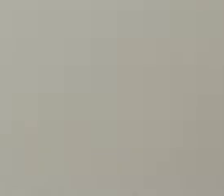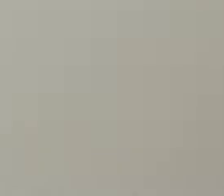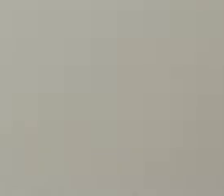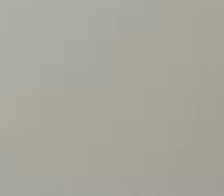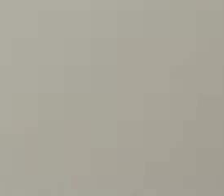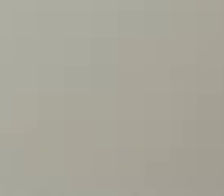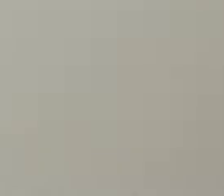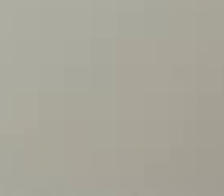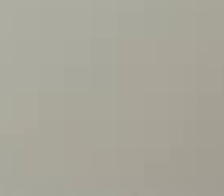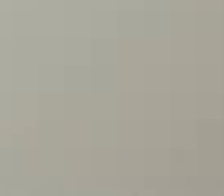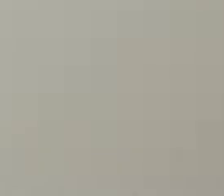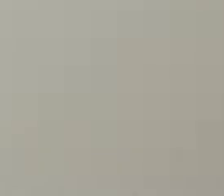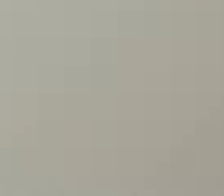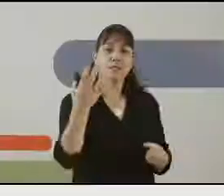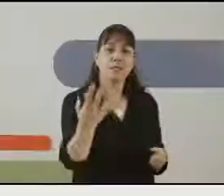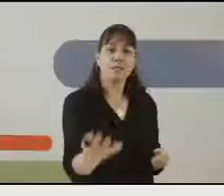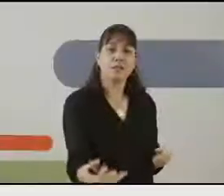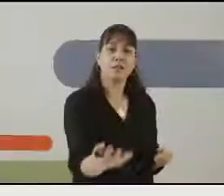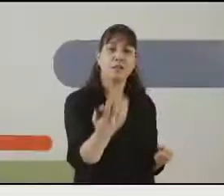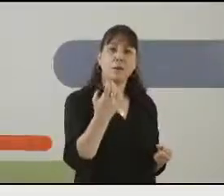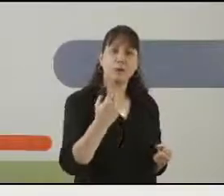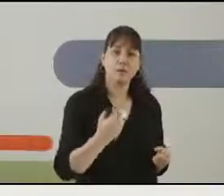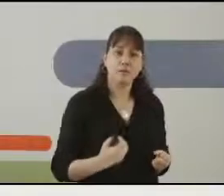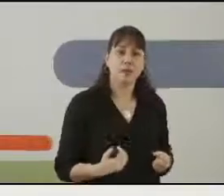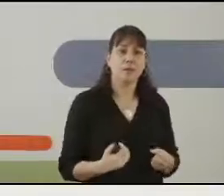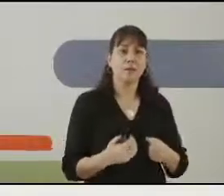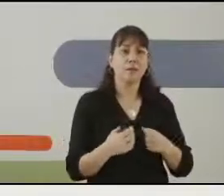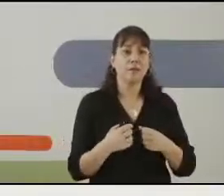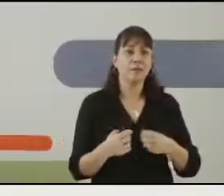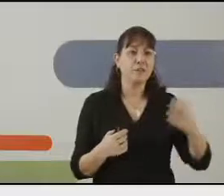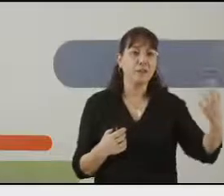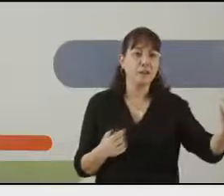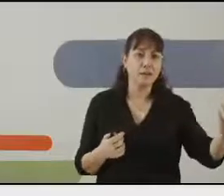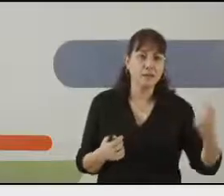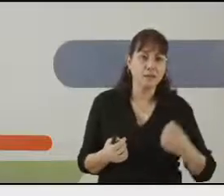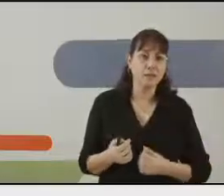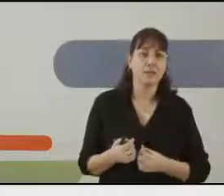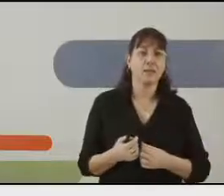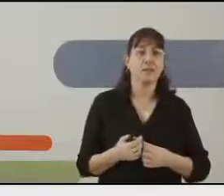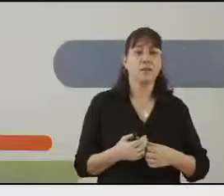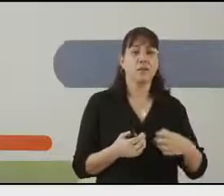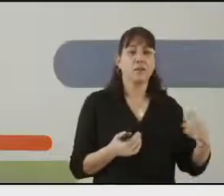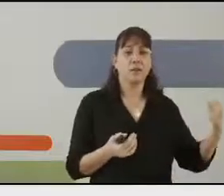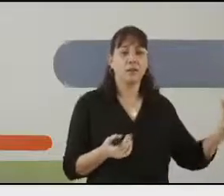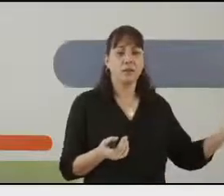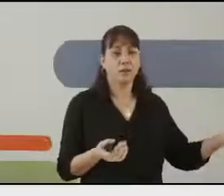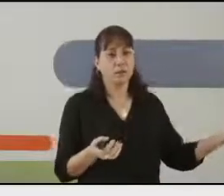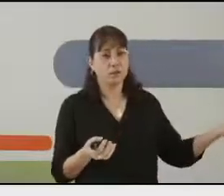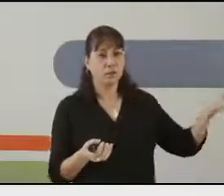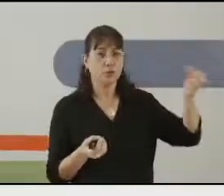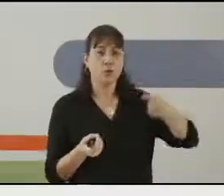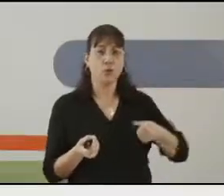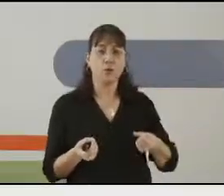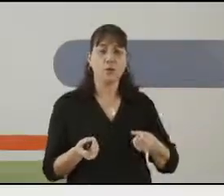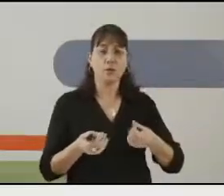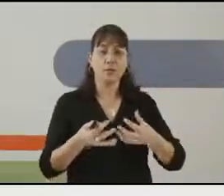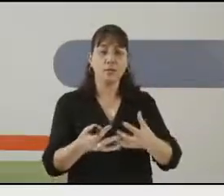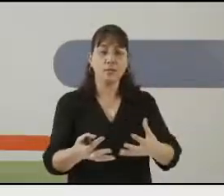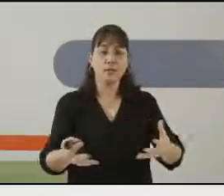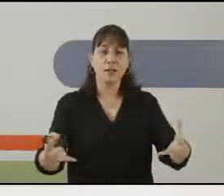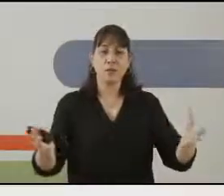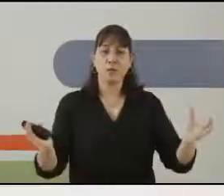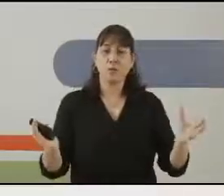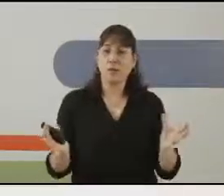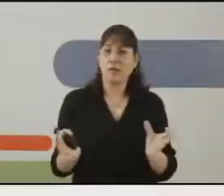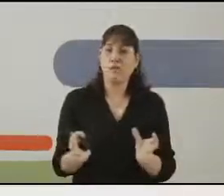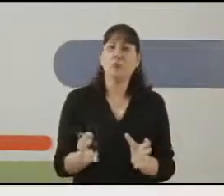אצרף את הדלורית ואצרף את הבטטה ואת הגזר ואולי עוד ירקות שונים אני